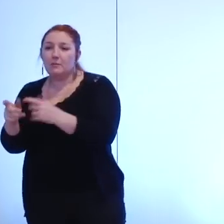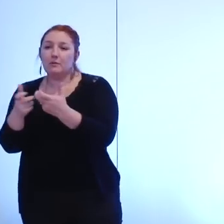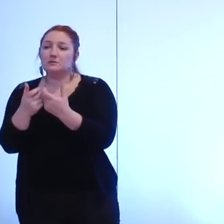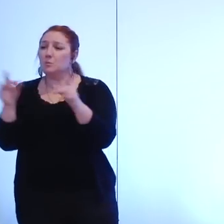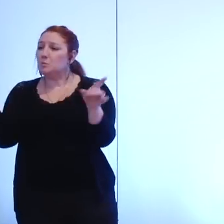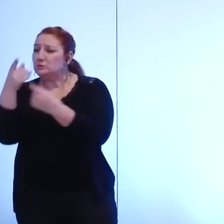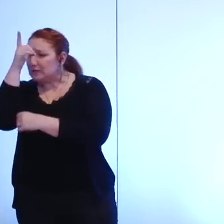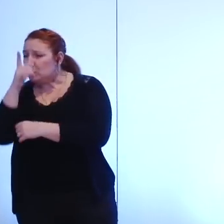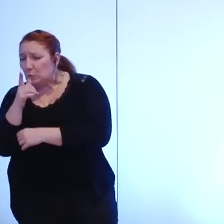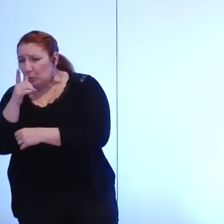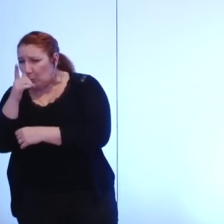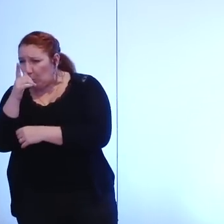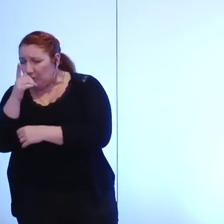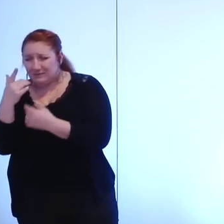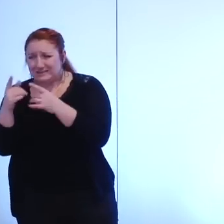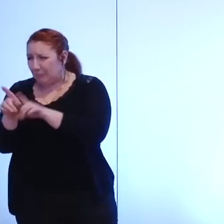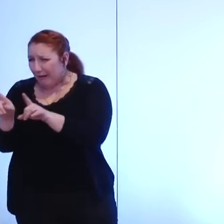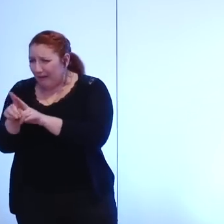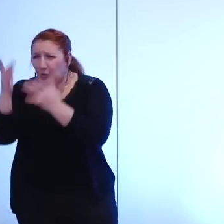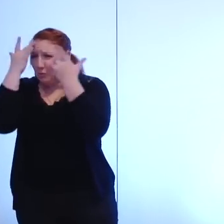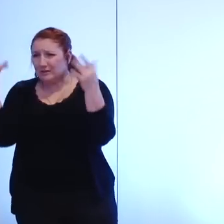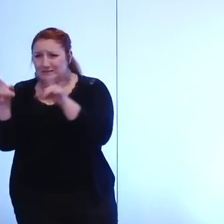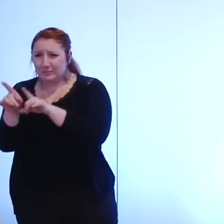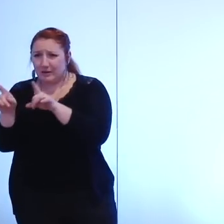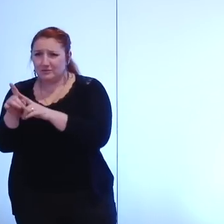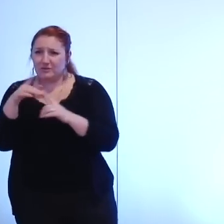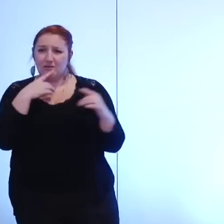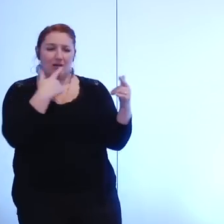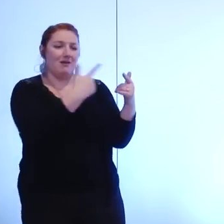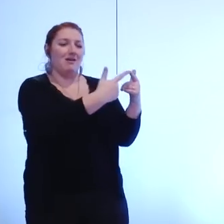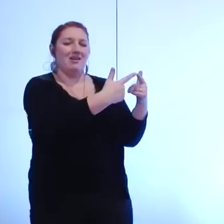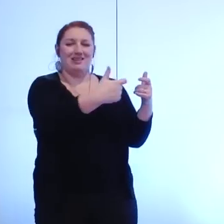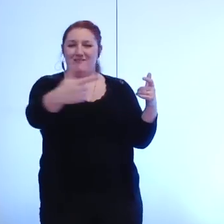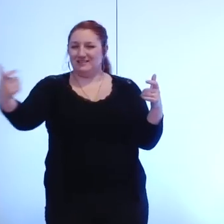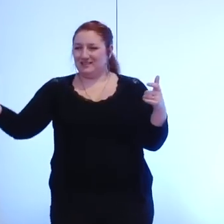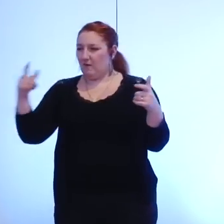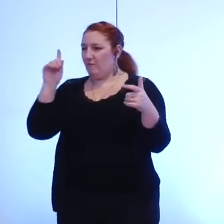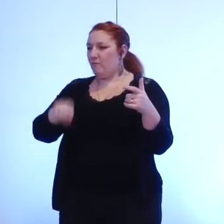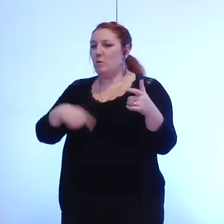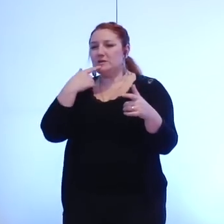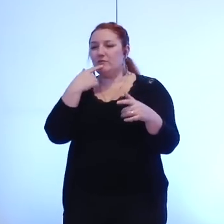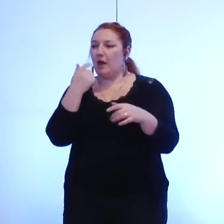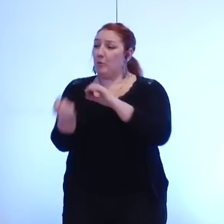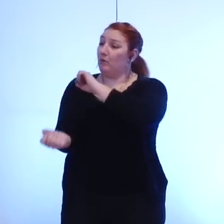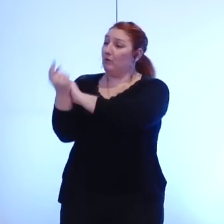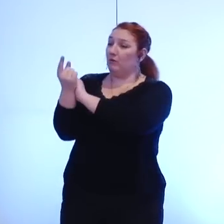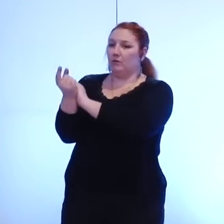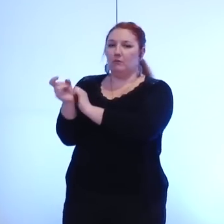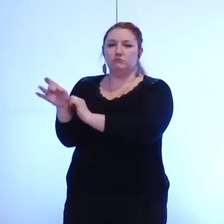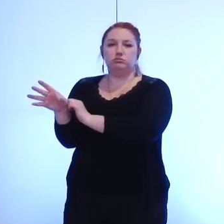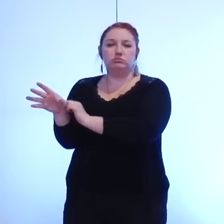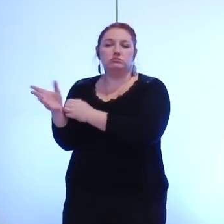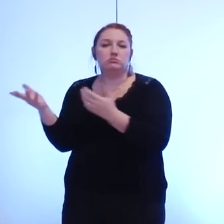le domaine culturel est pareil c'est au nom de la diversité qu'on coupe les têtes qui dépassent et donc que ce souci de la